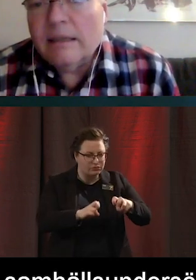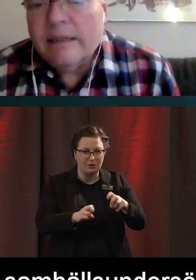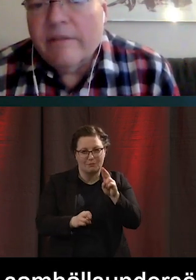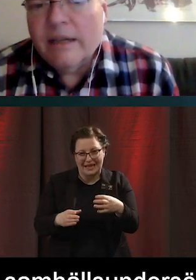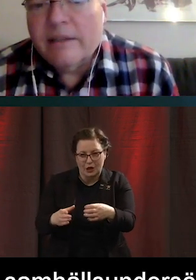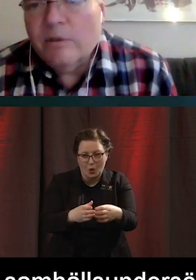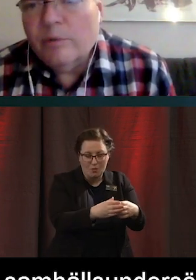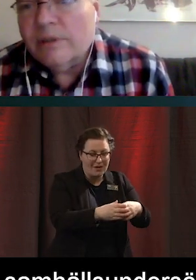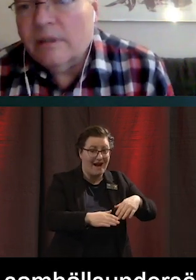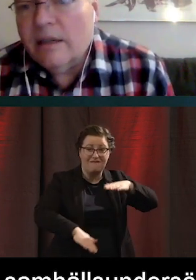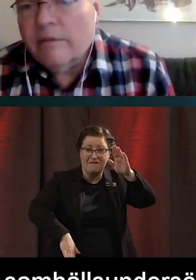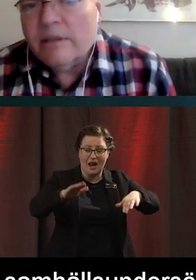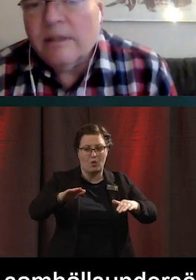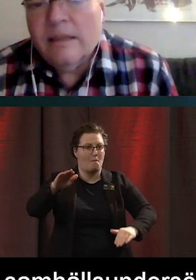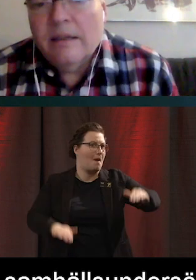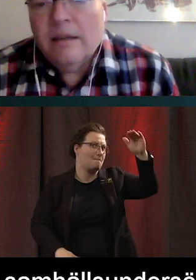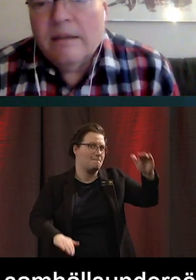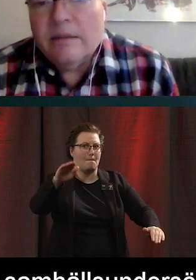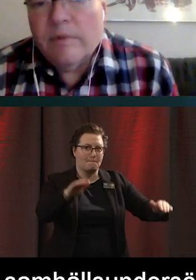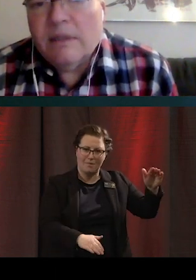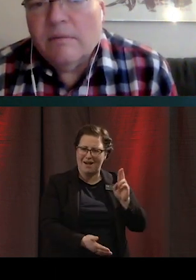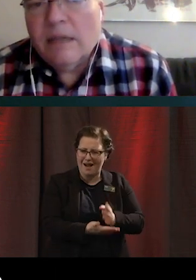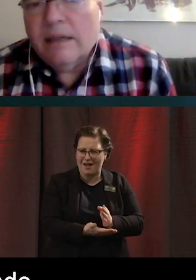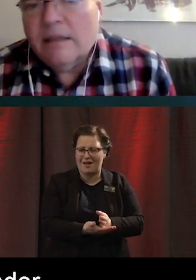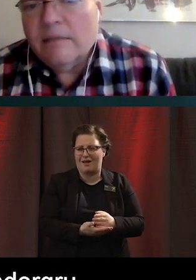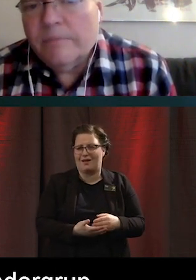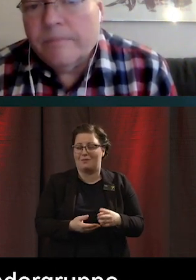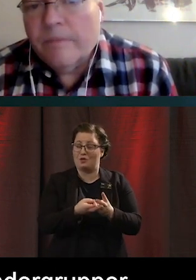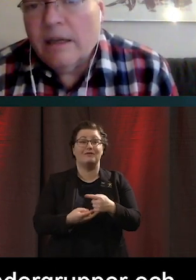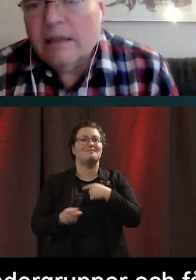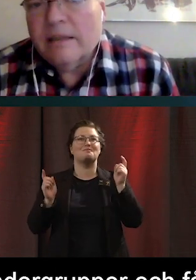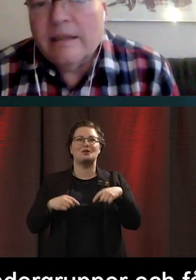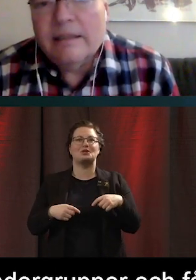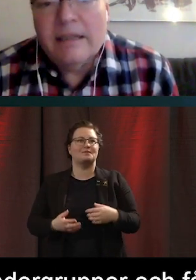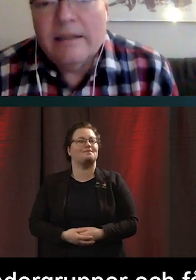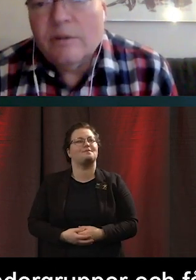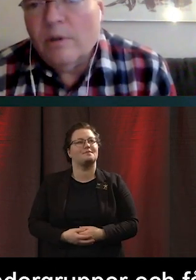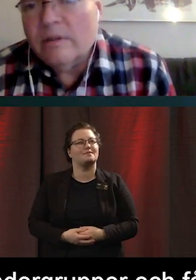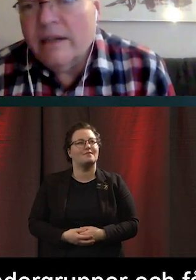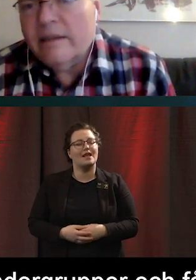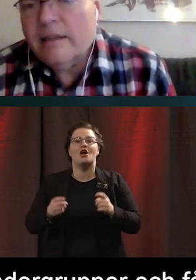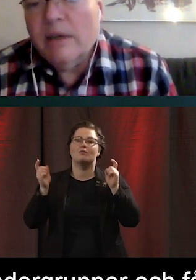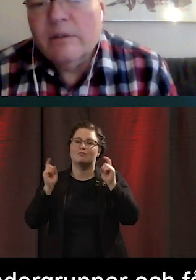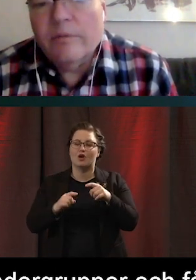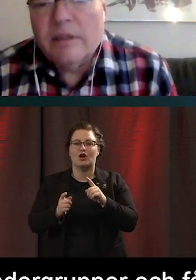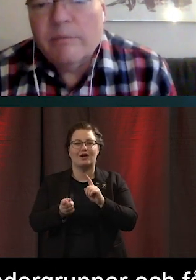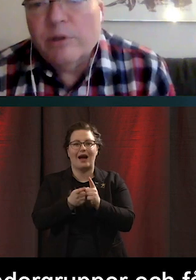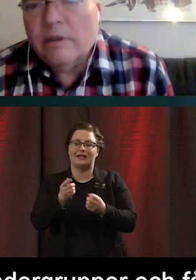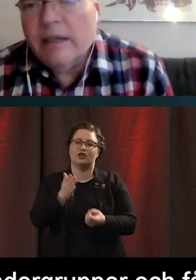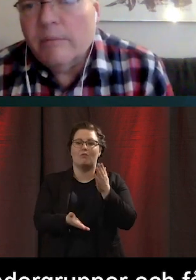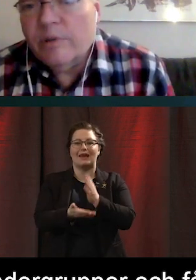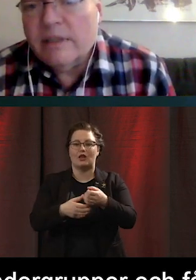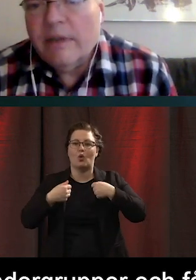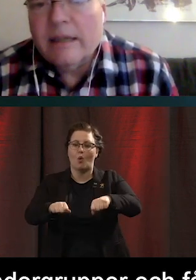alltid är väldigt stor. Så vi kanske inte kan sätta in rätt åtgärder i samhället om vi inte